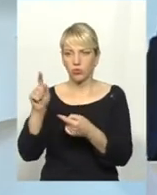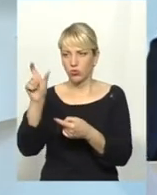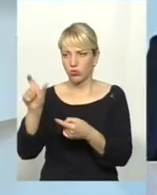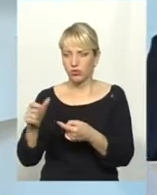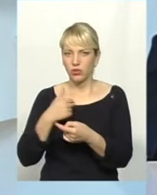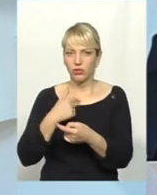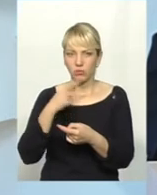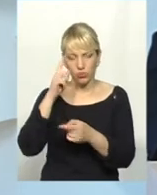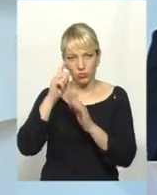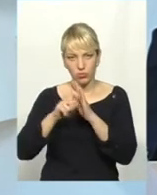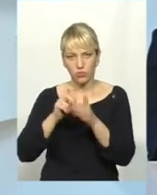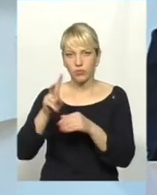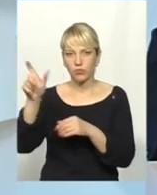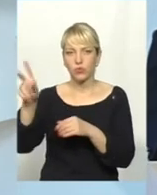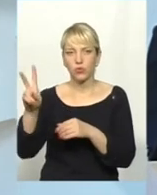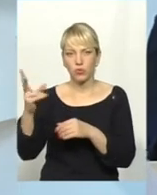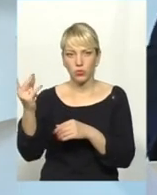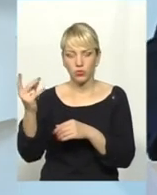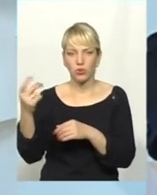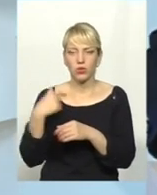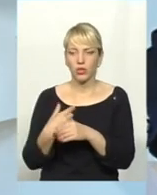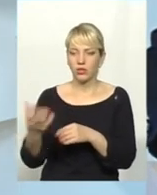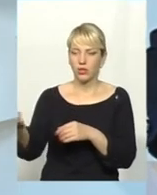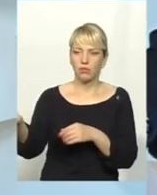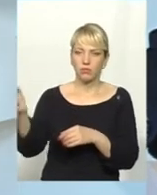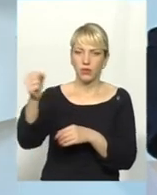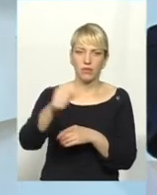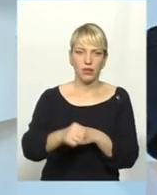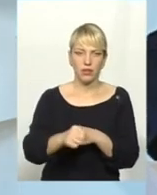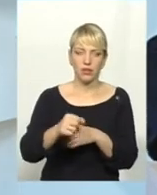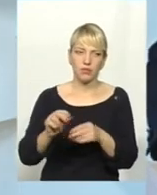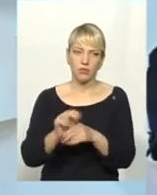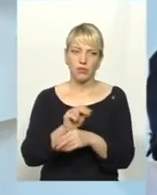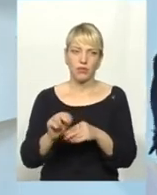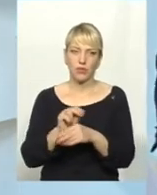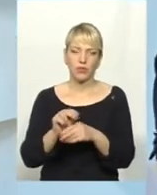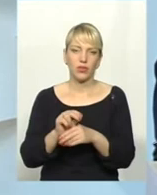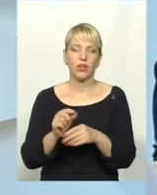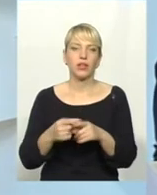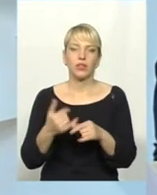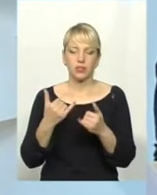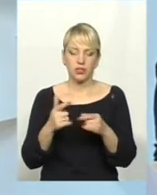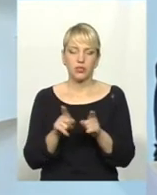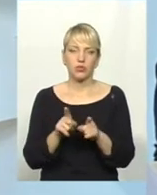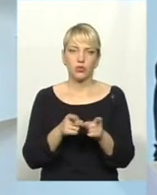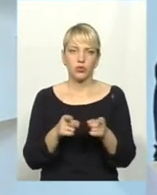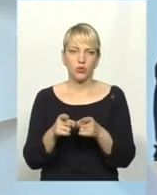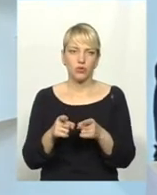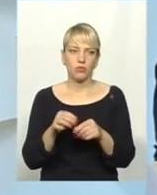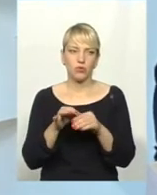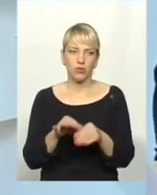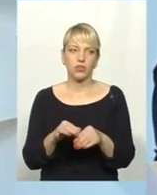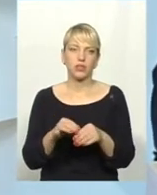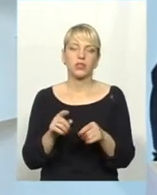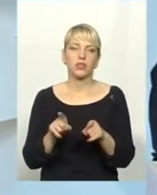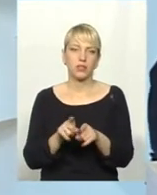встановили і до захворювання провели терапію. І ми зараз готові таке робити. Зараз в Україні